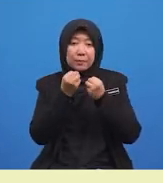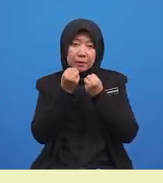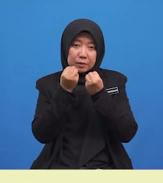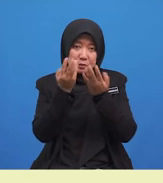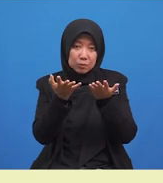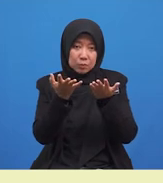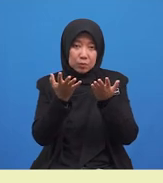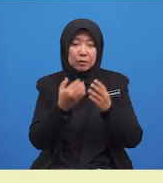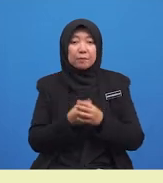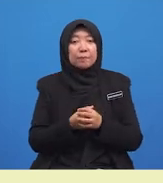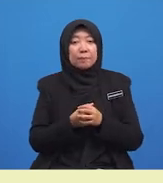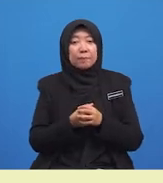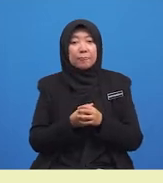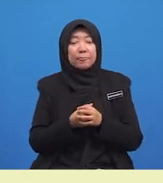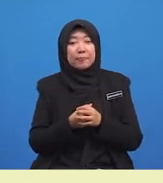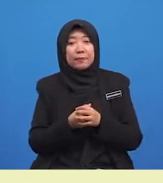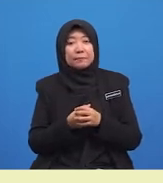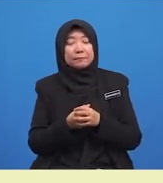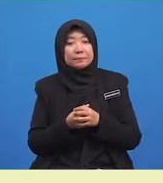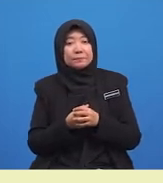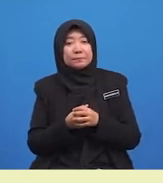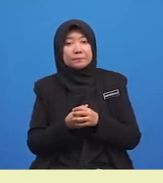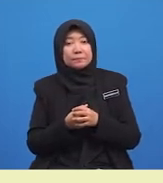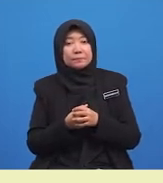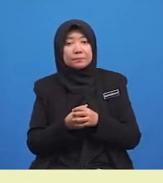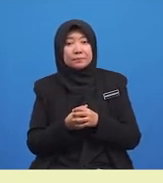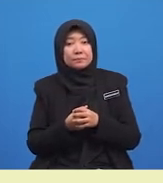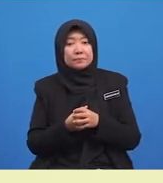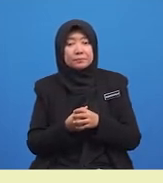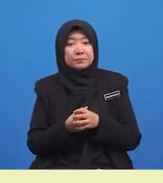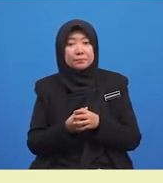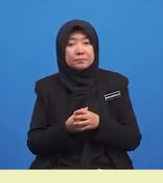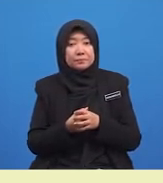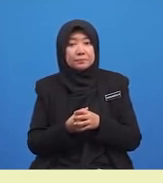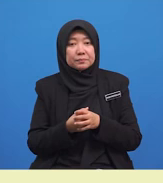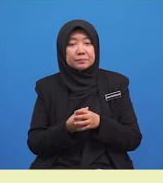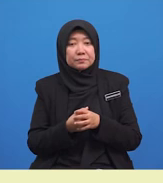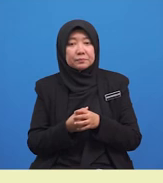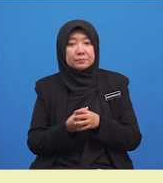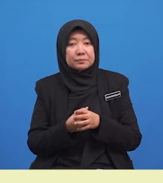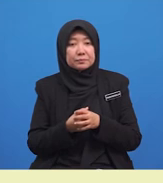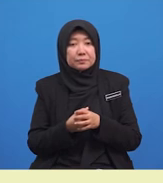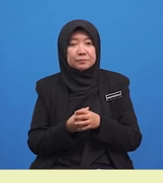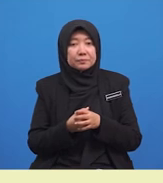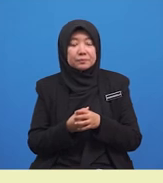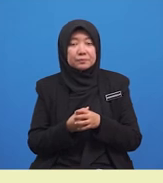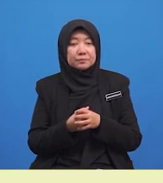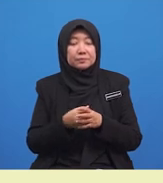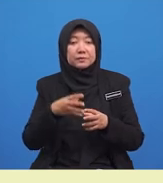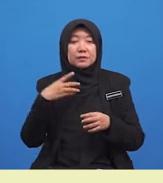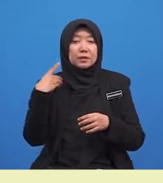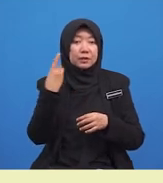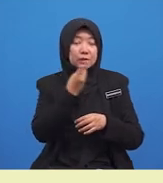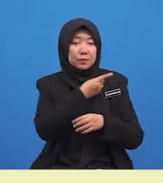dan Farhana belajar di Sekolah Kebangsaan Seri Kejurah. Kita